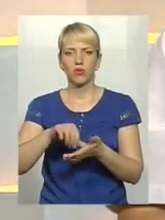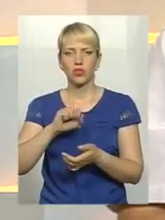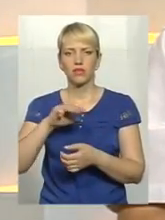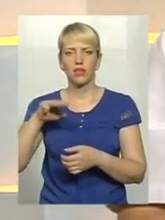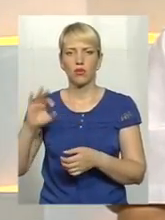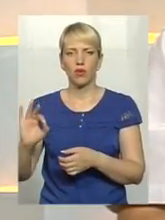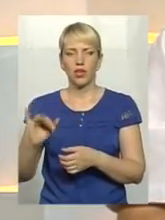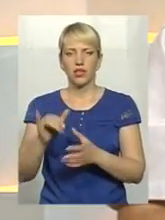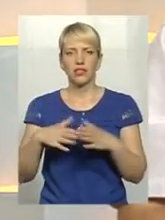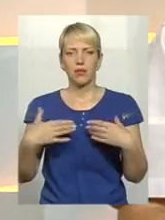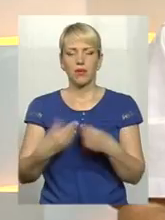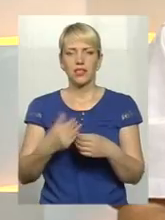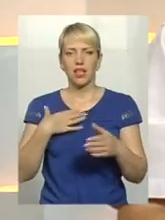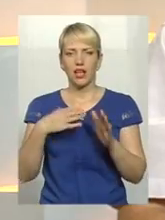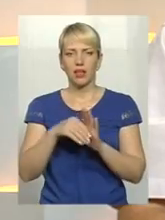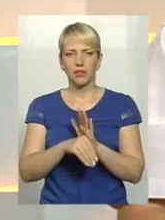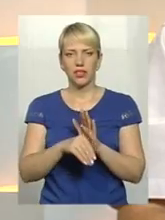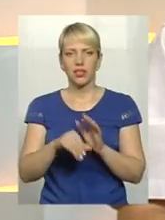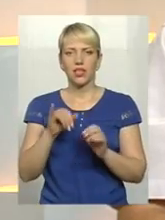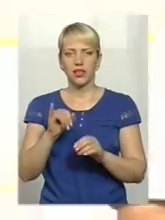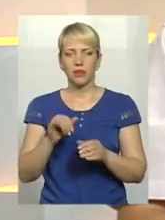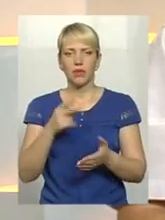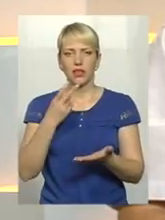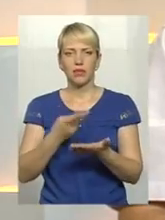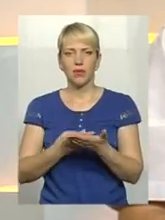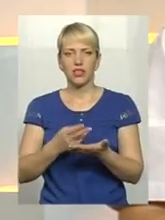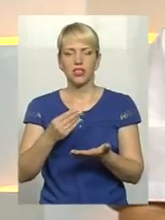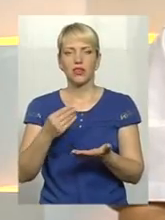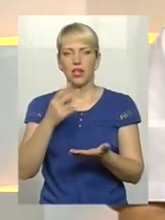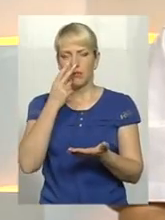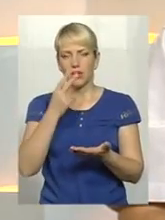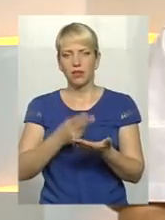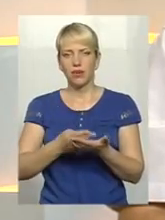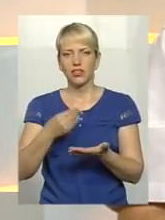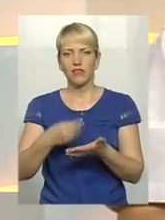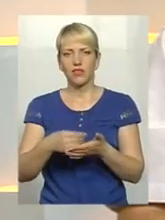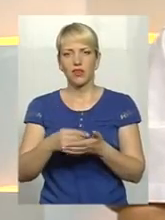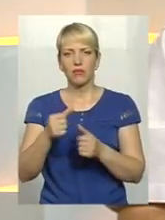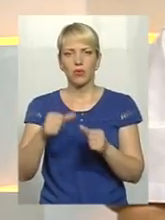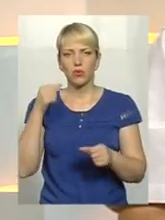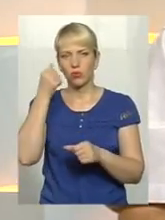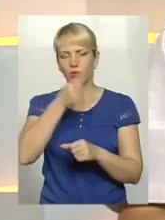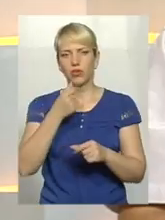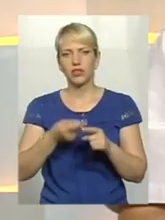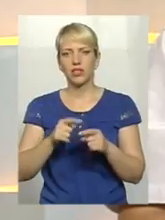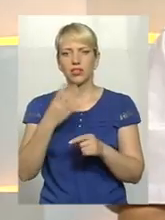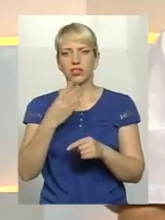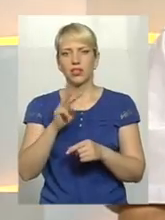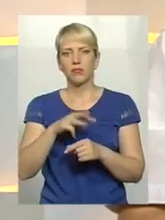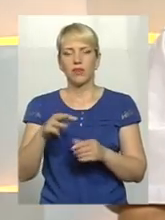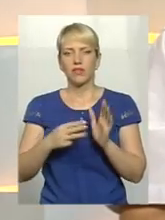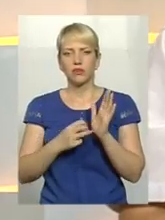сімей загиблих. І передбачено на фінансування, в минулому році, це 4 мільйони 800